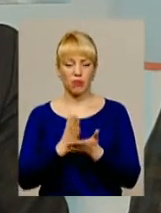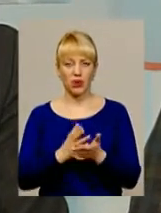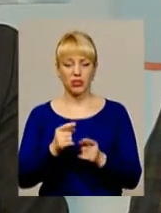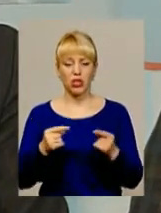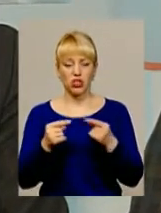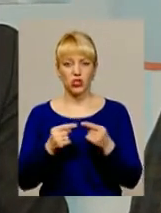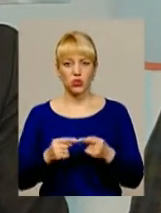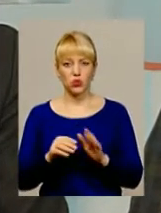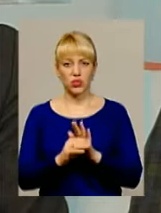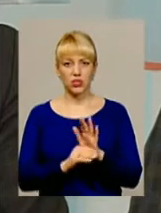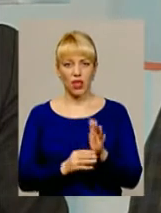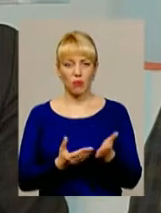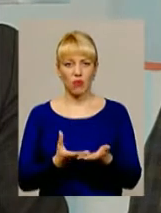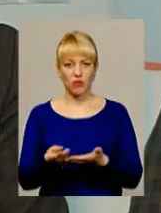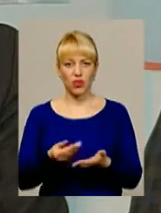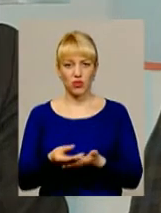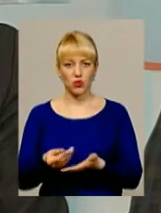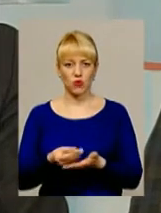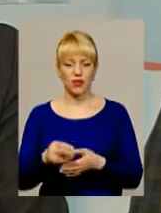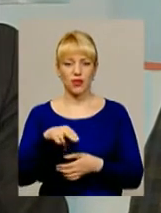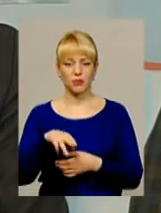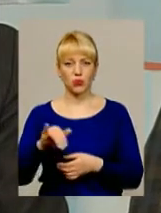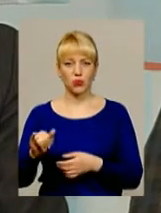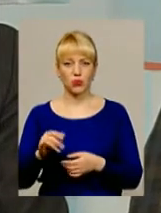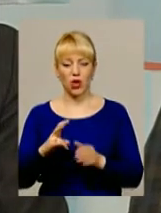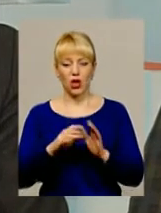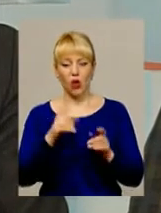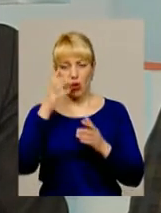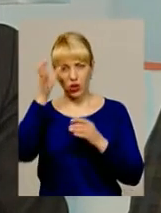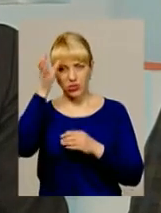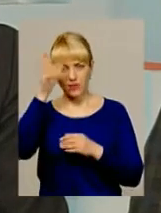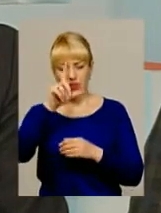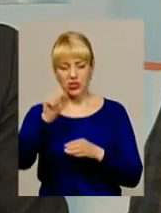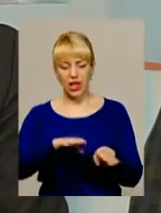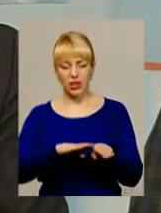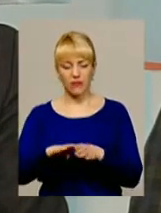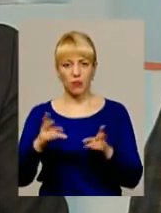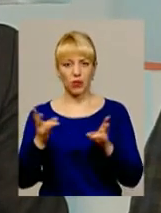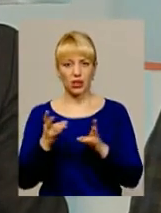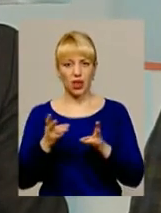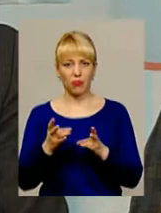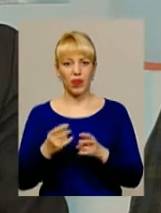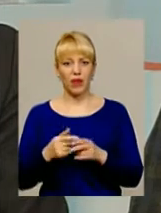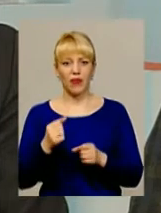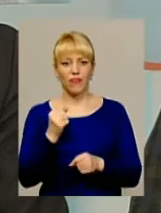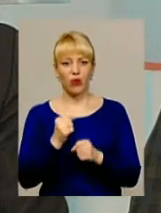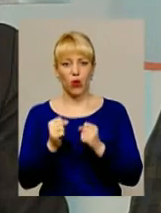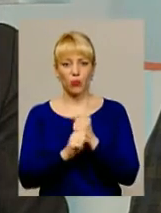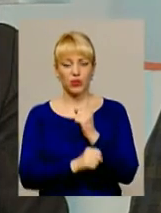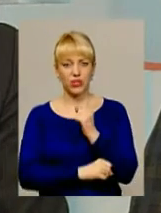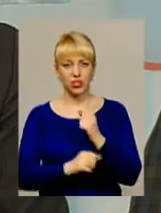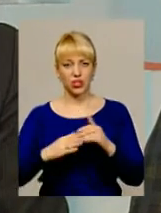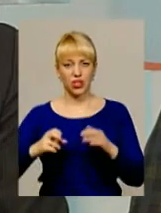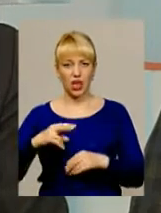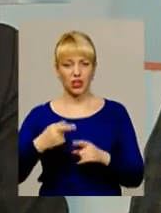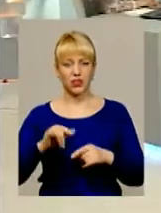систему фінансування професійно-технічної освіти за рівнями потреби в робітничих кадрах. Тобто декілька джерел